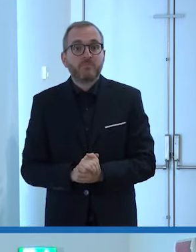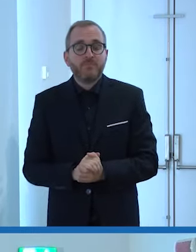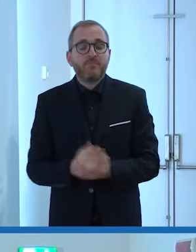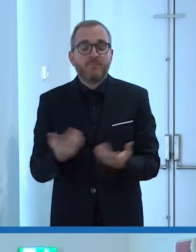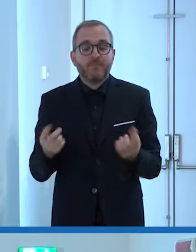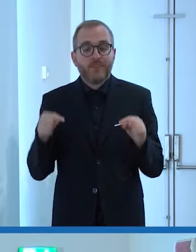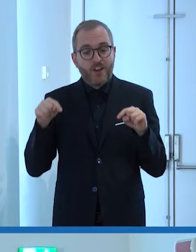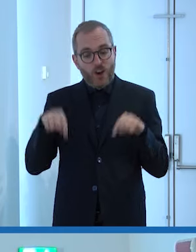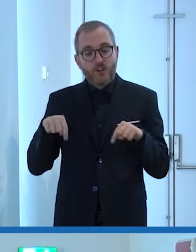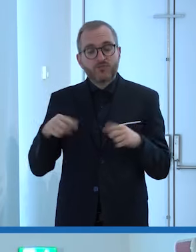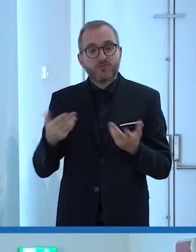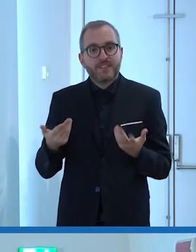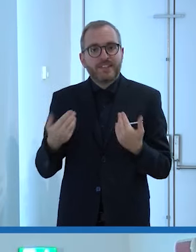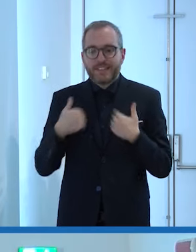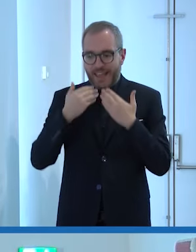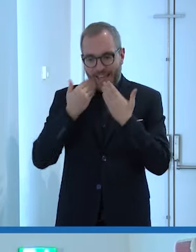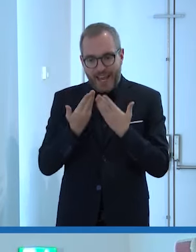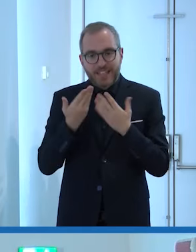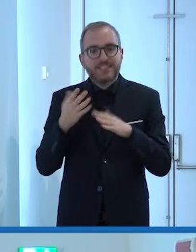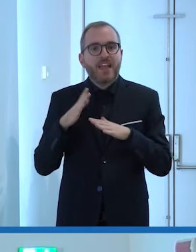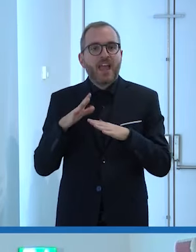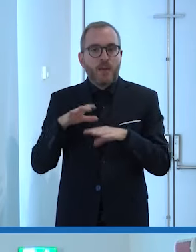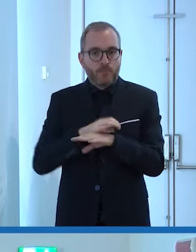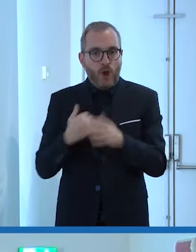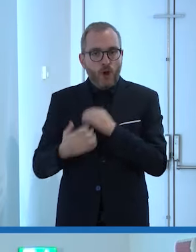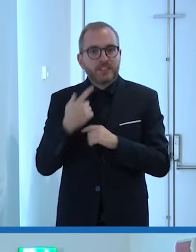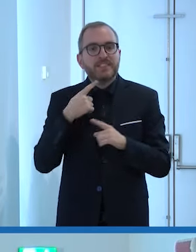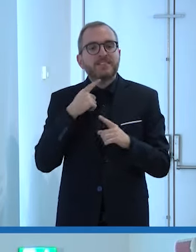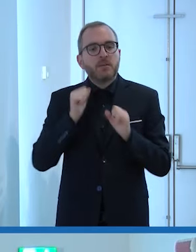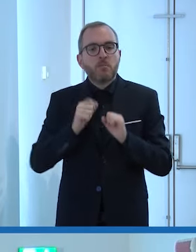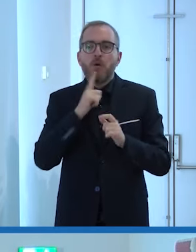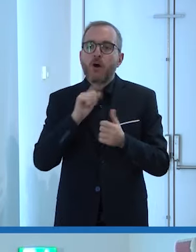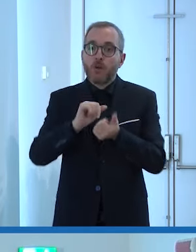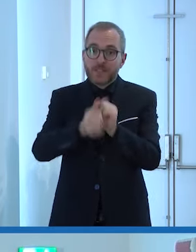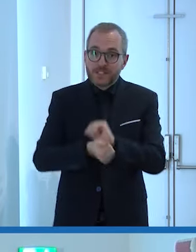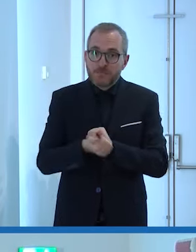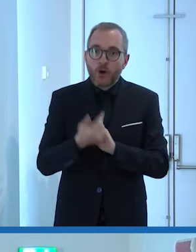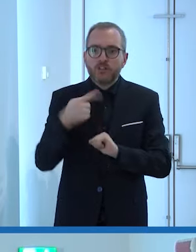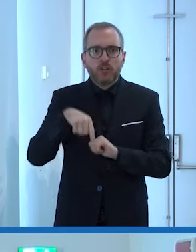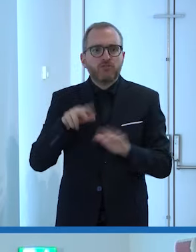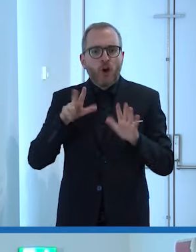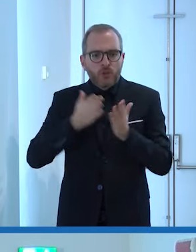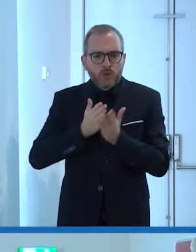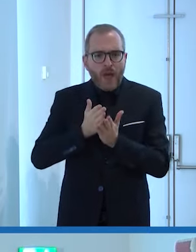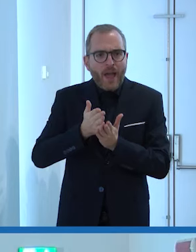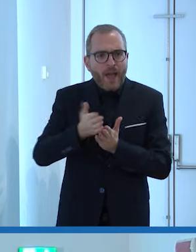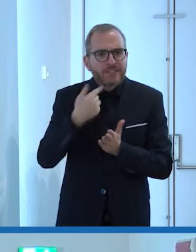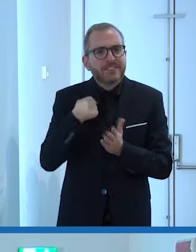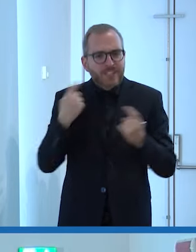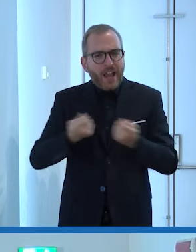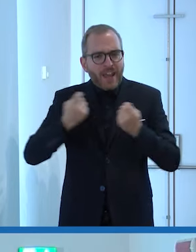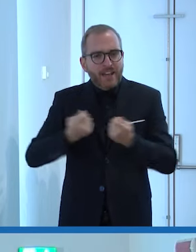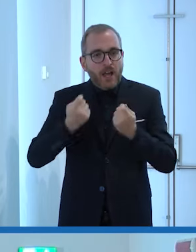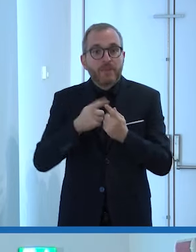grazie alla sua protesi riesce a fare sport oggi sono otto anni che mi alleno e ad aprile